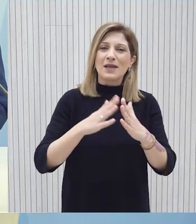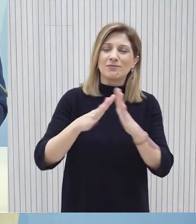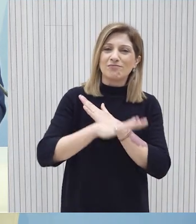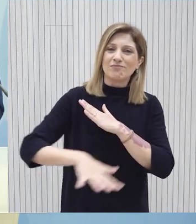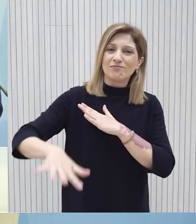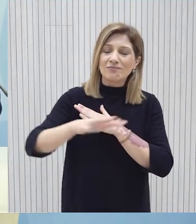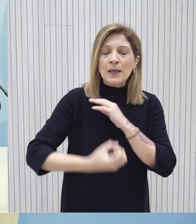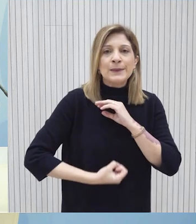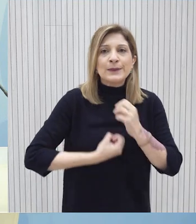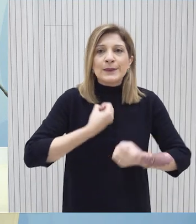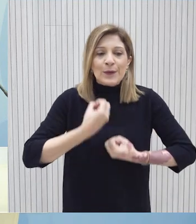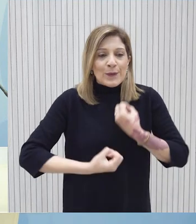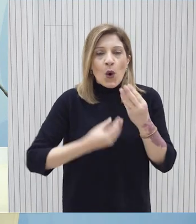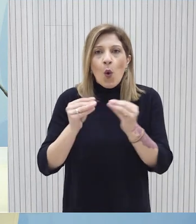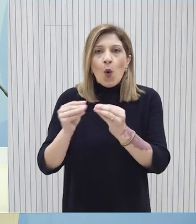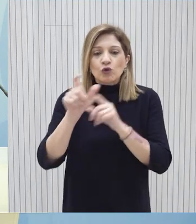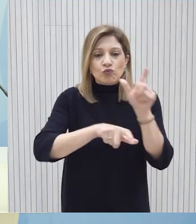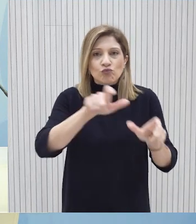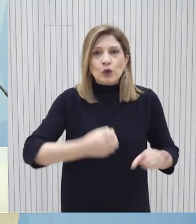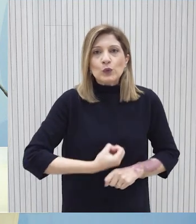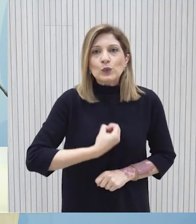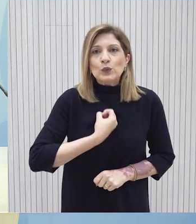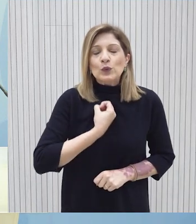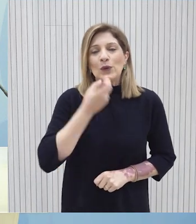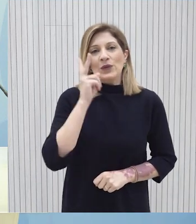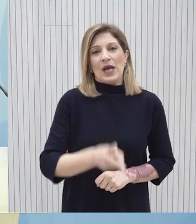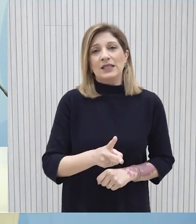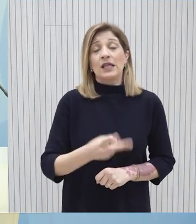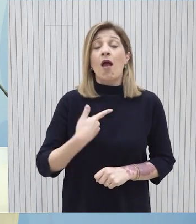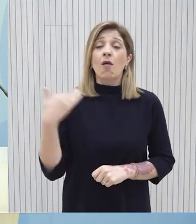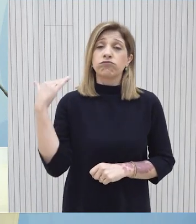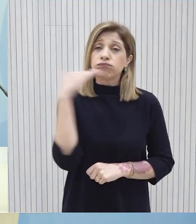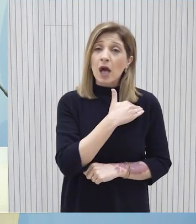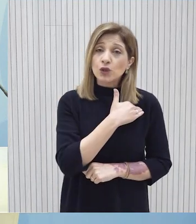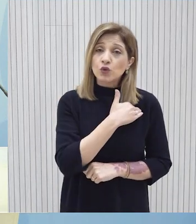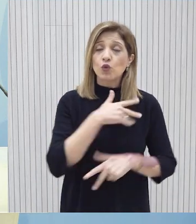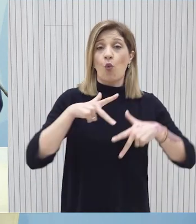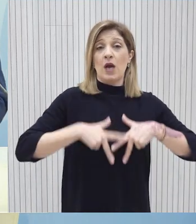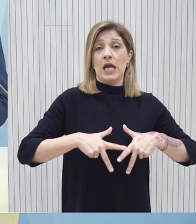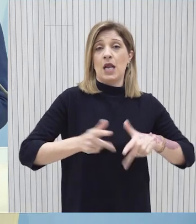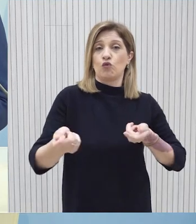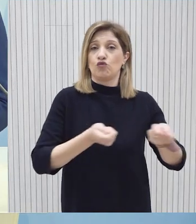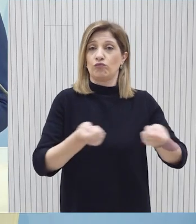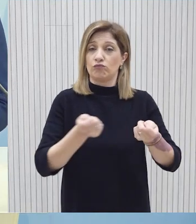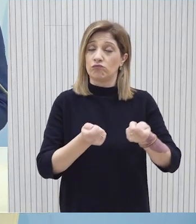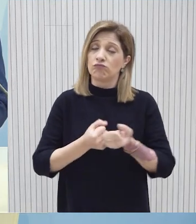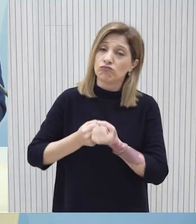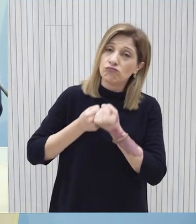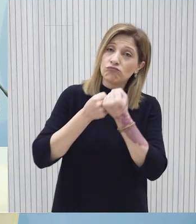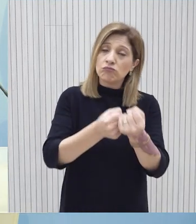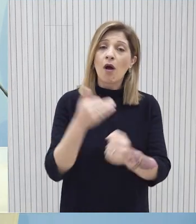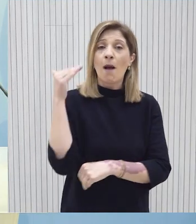στιγμών που βίωσαν δεκάδες συμπολίτες και συμπολίτησές μας. Από την πρώτη στιγμή ο κρατικός μηχανισμός ήταν σε